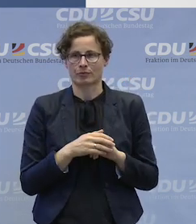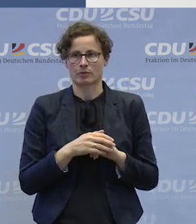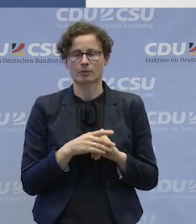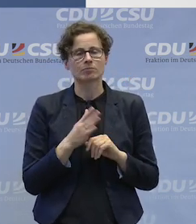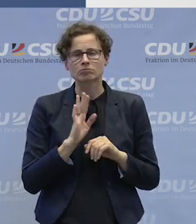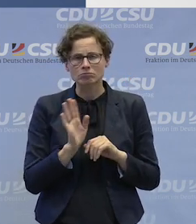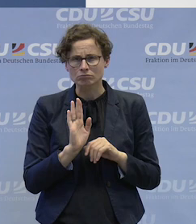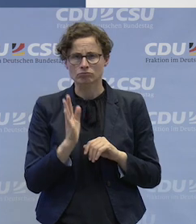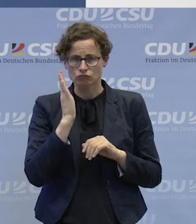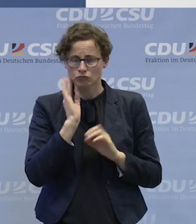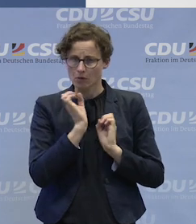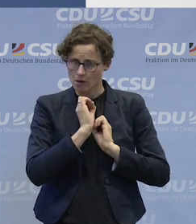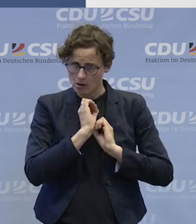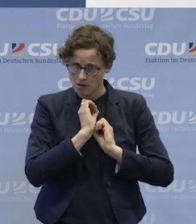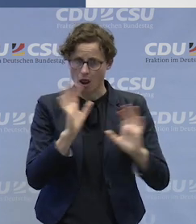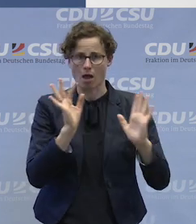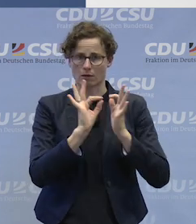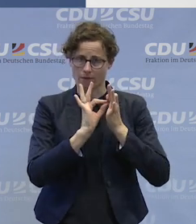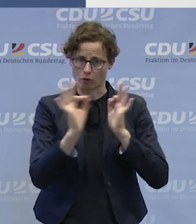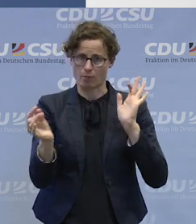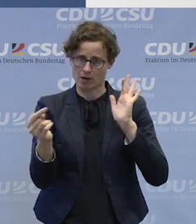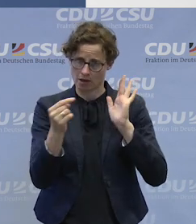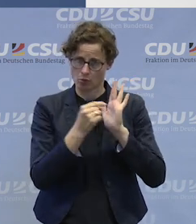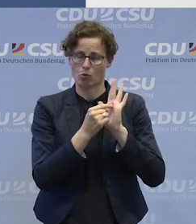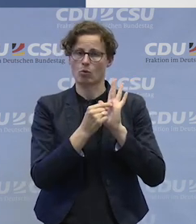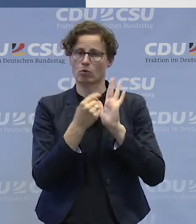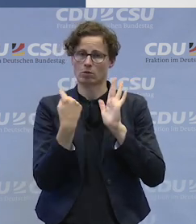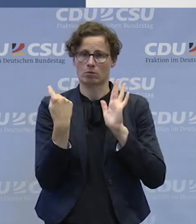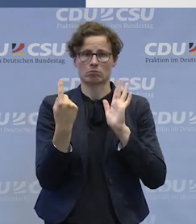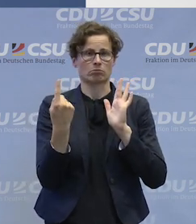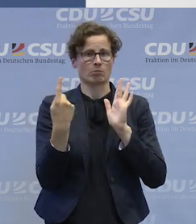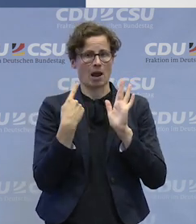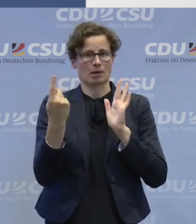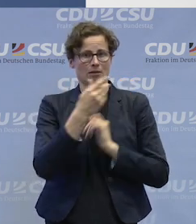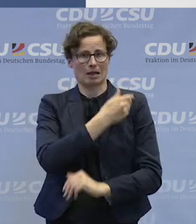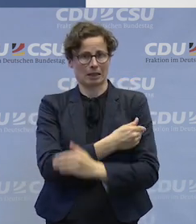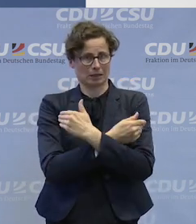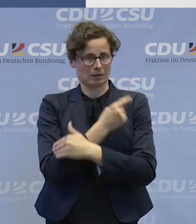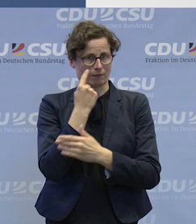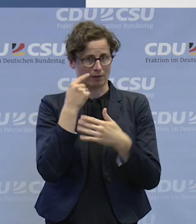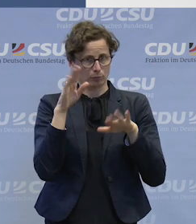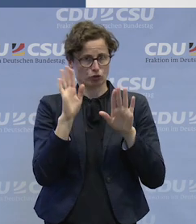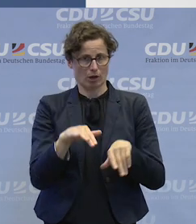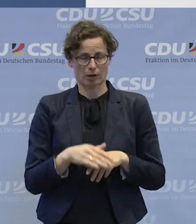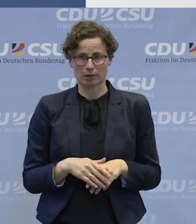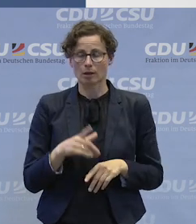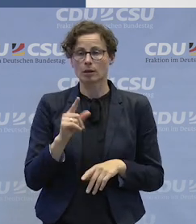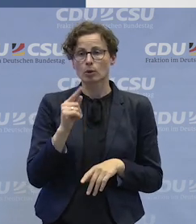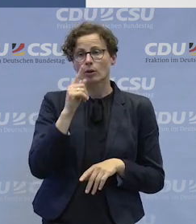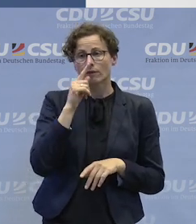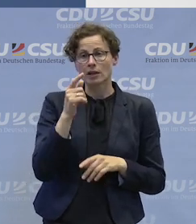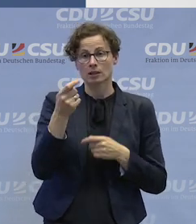ich würde mir viel klarere Regelungen wünschen, damit wir dann im Austausch mit den Werkstatträten